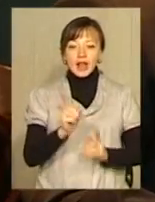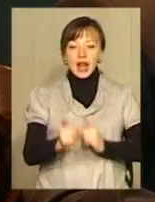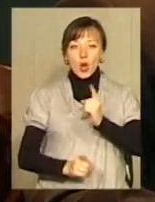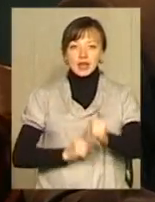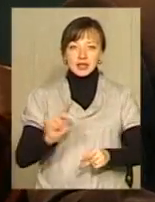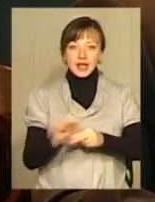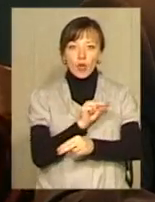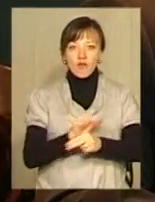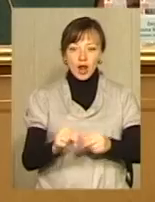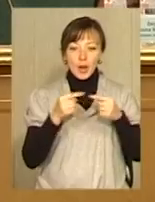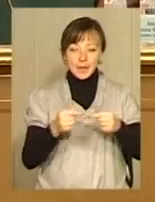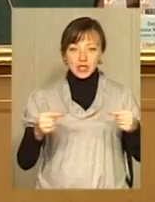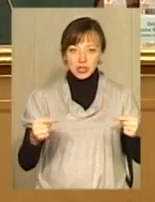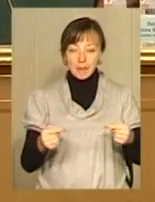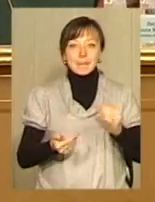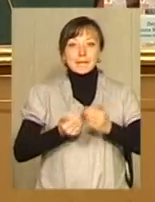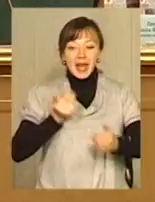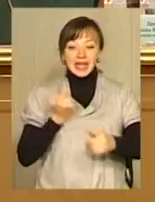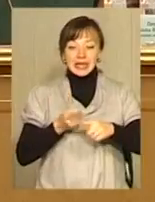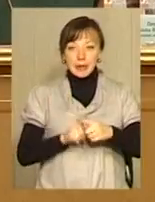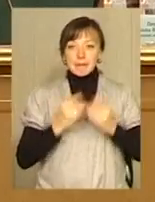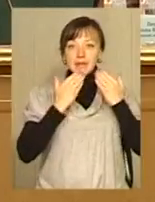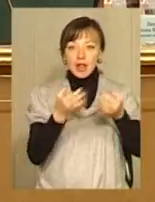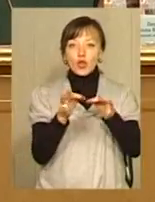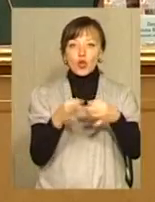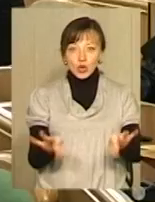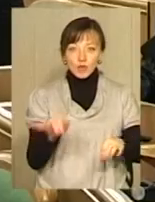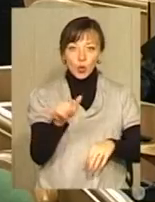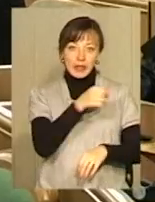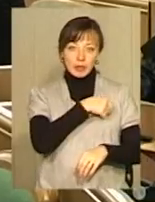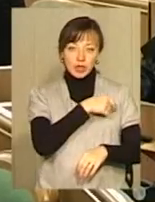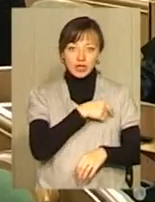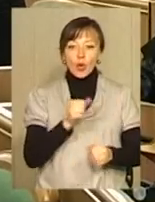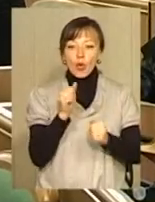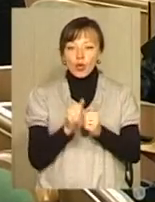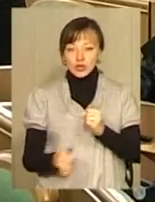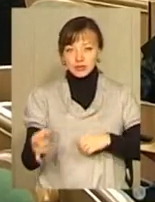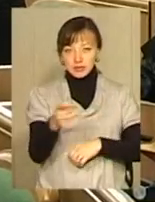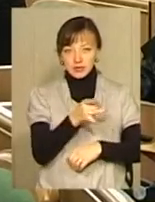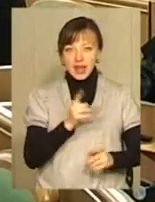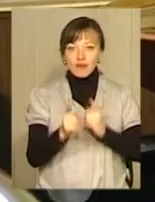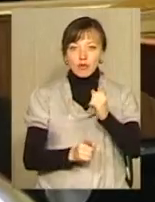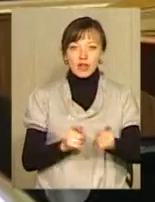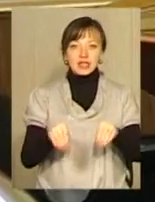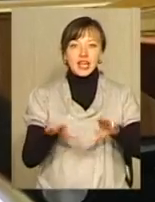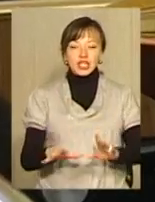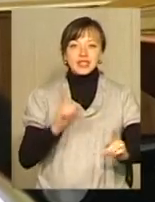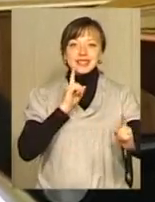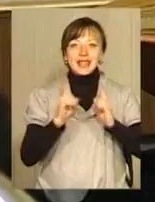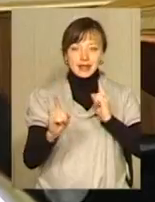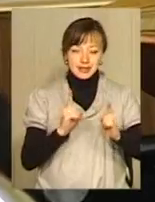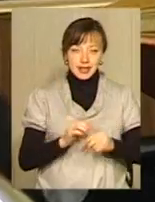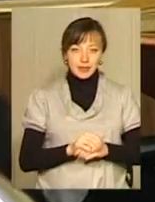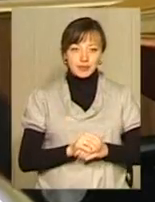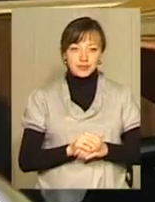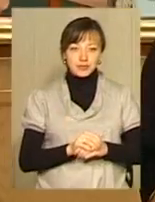лікувальної мережі. Перед тим питали дозволу у депутатів. Кожну лікарню, амбулаторію чи ФАП у районах реформували лише за рішенням сесії районної